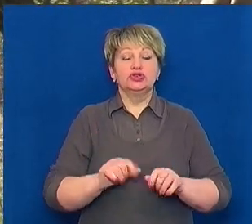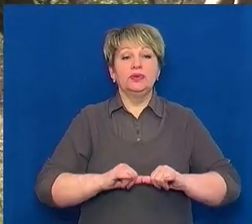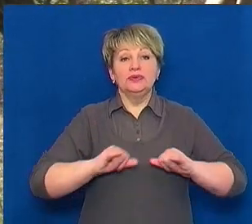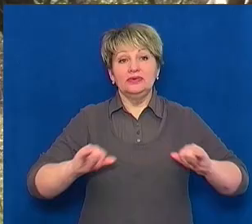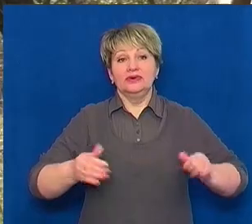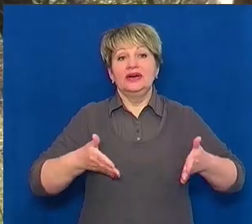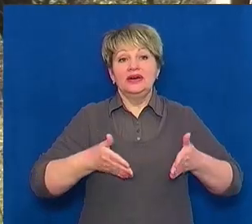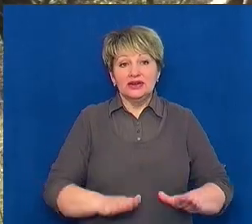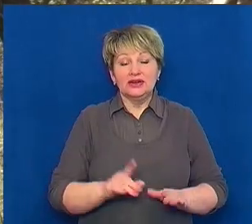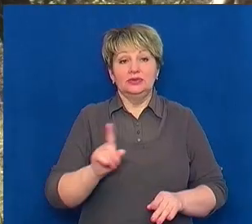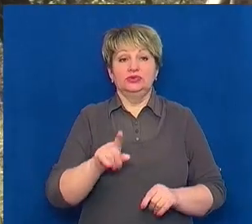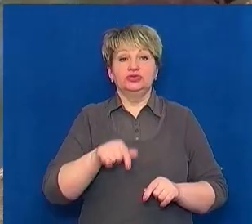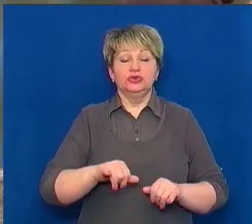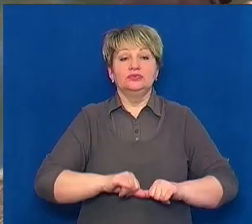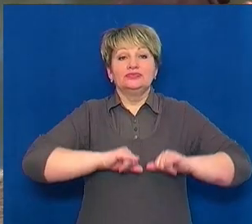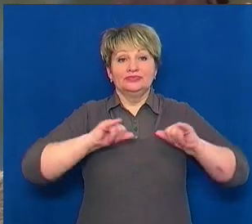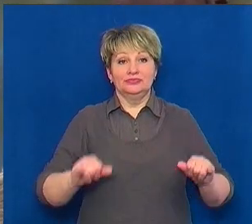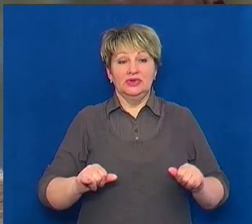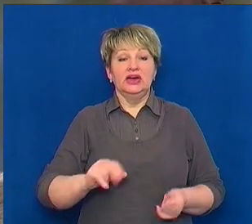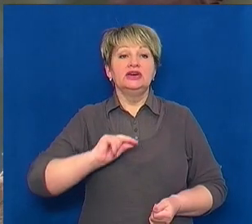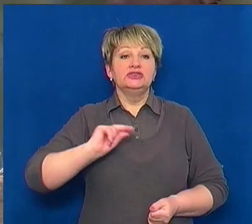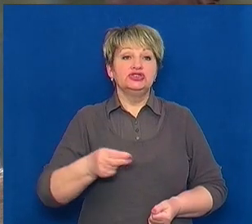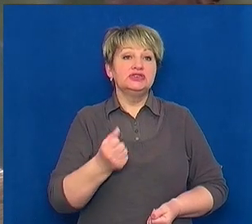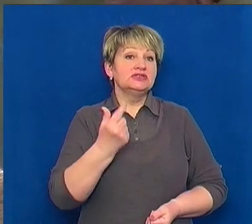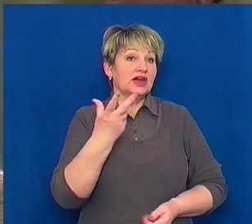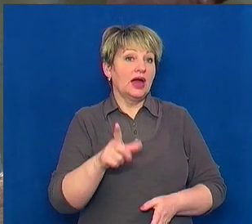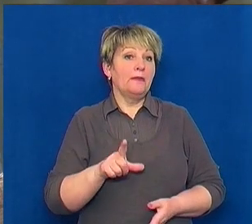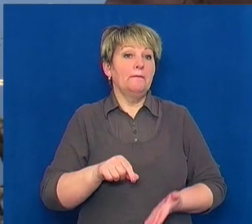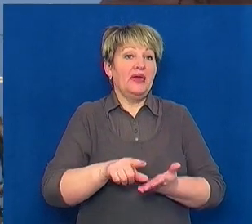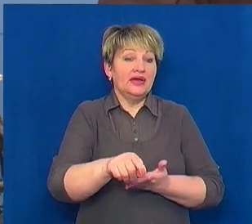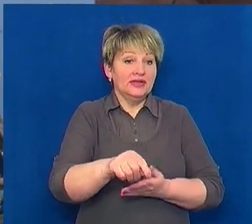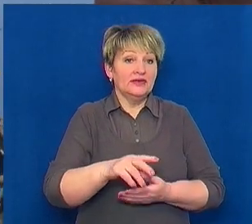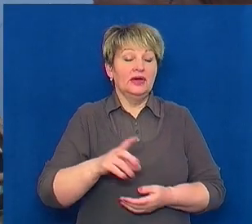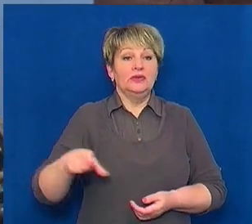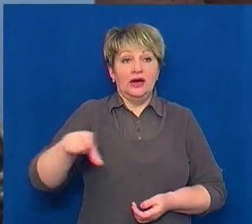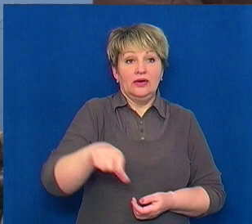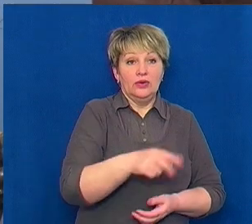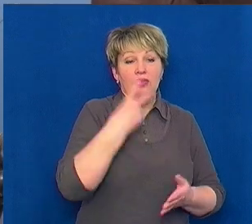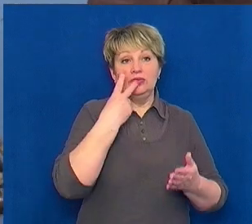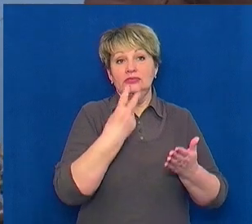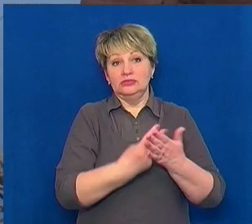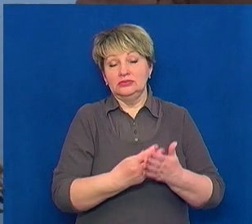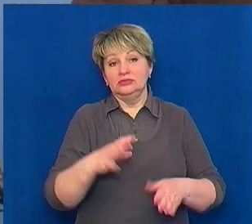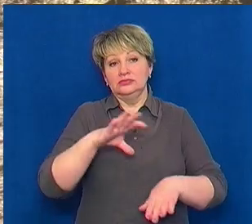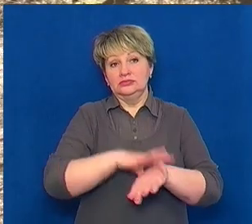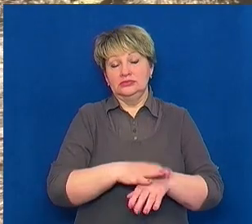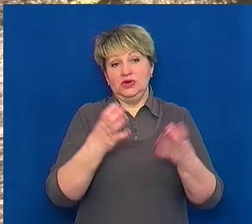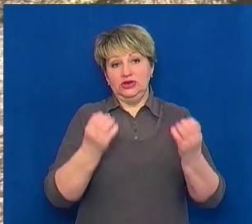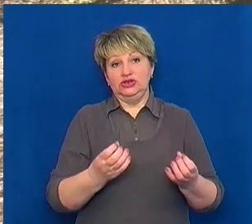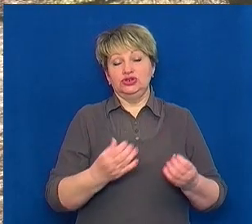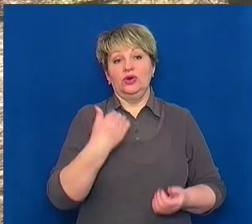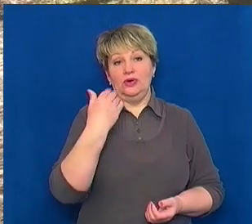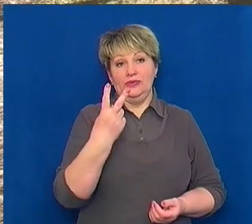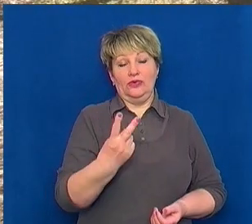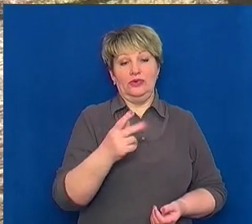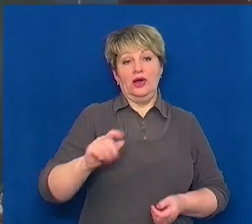риби, на нерест заходила, нерестиція. Через декілька метрів на схилах берега річки Розь помітили ще одних порушників. Це чоловік та його син